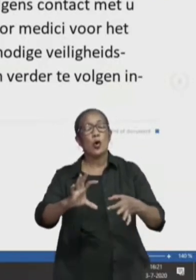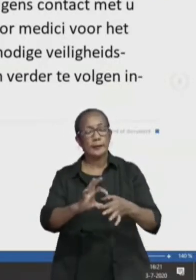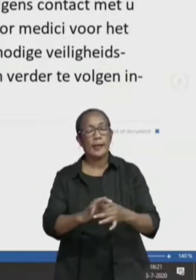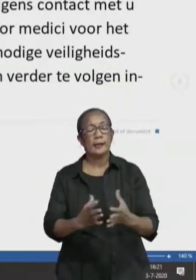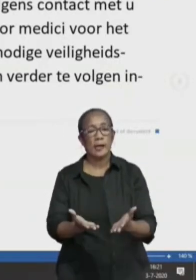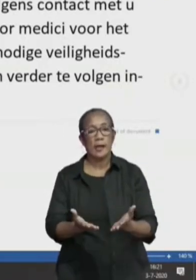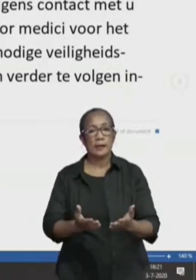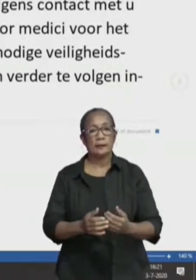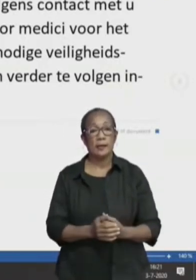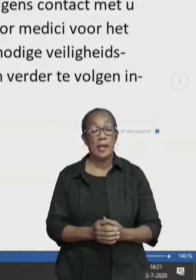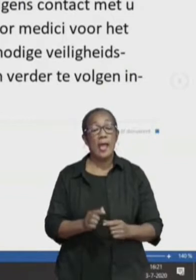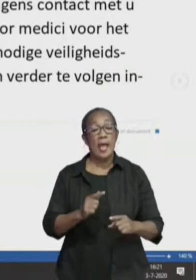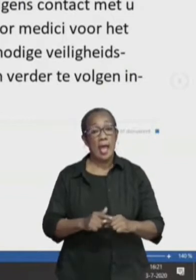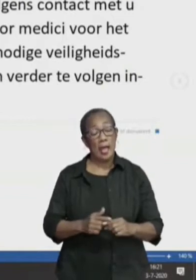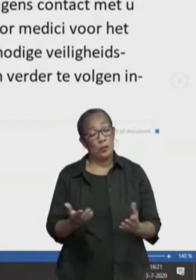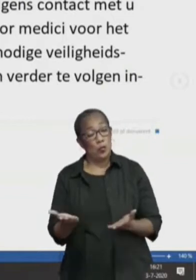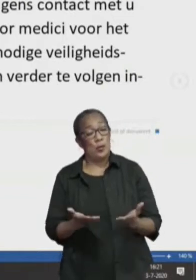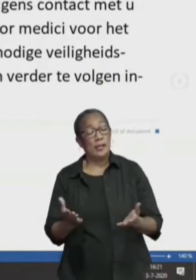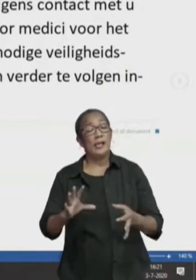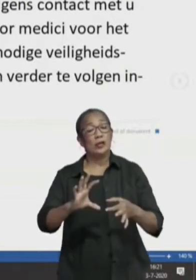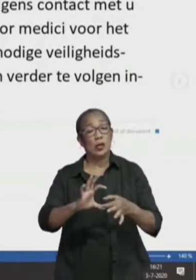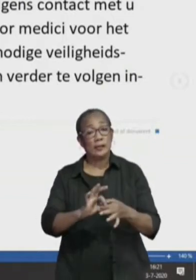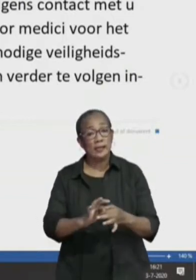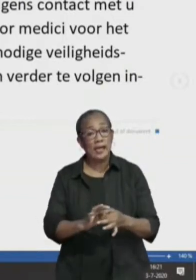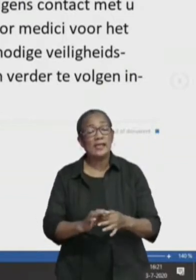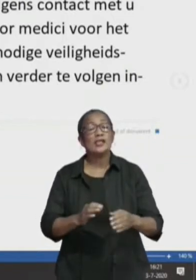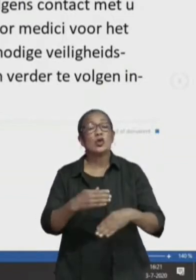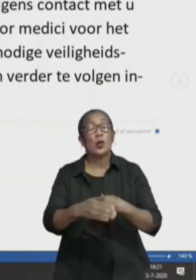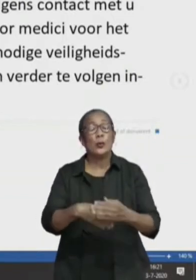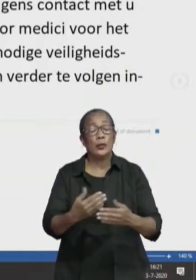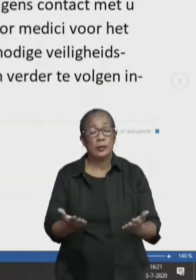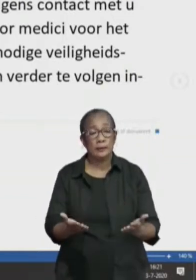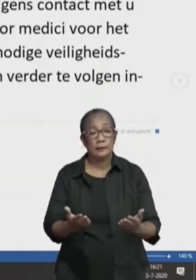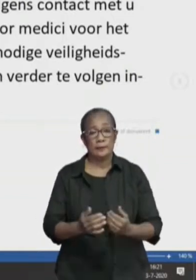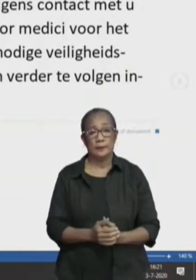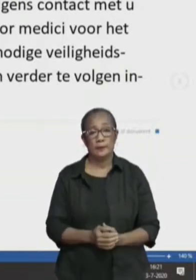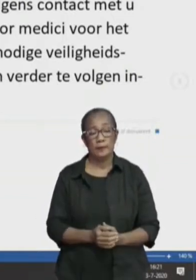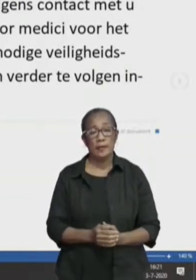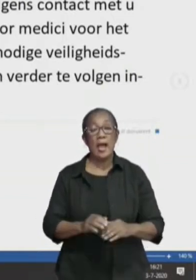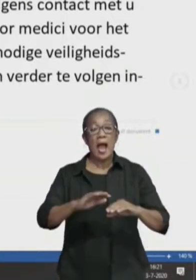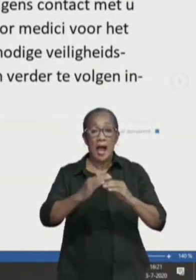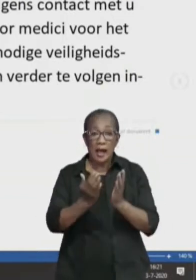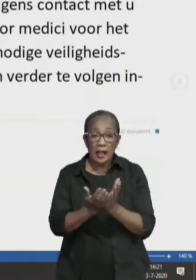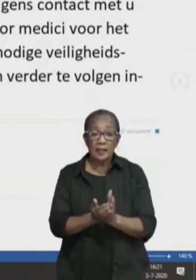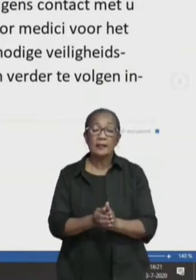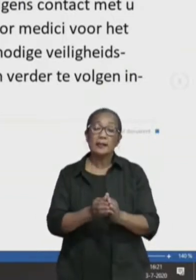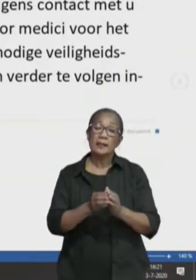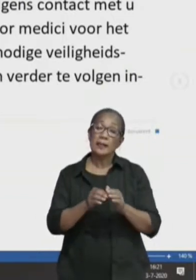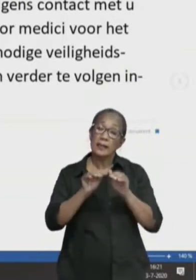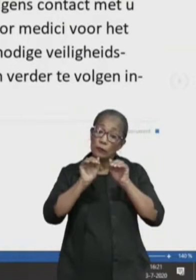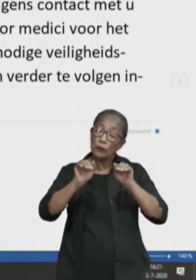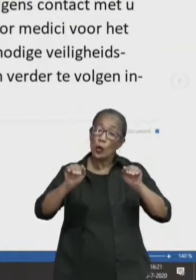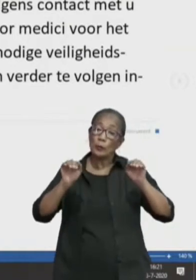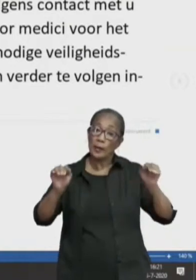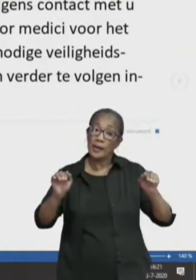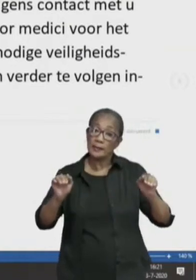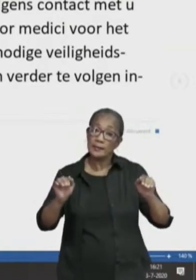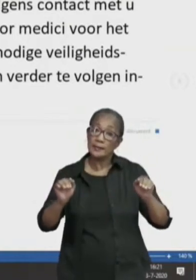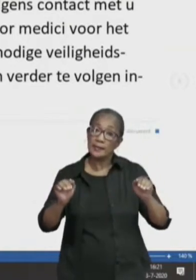geweest en wanneer dit contact heeft plaatsgevonden. Al die informatie gaan wij